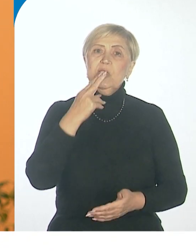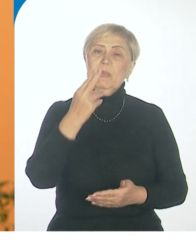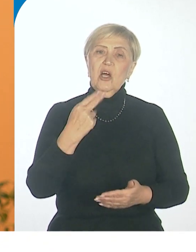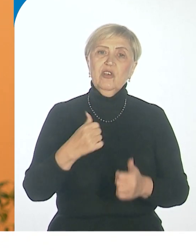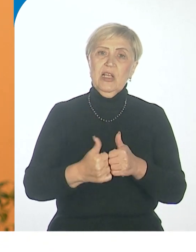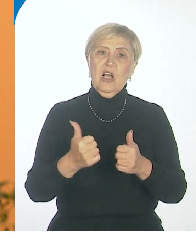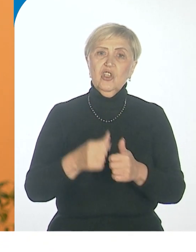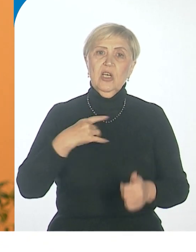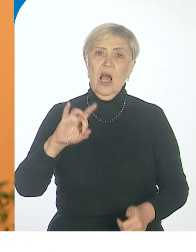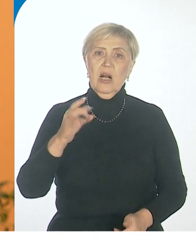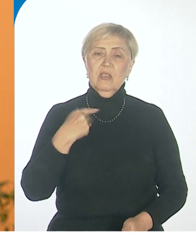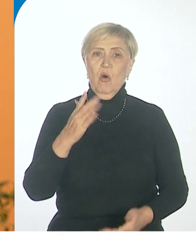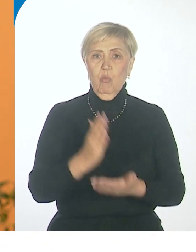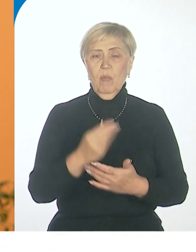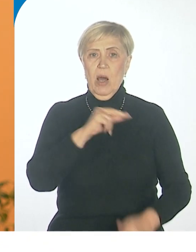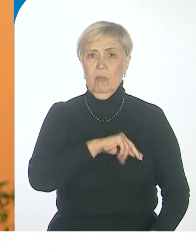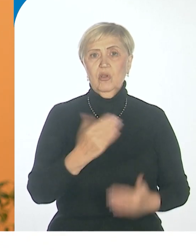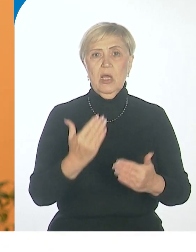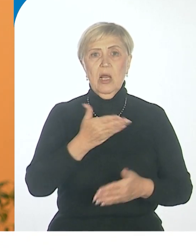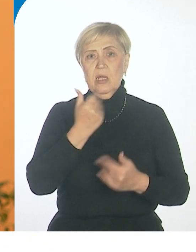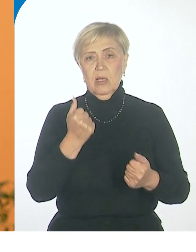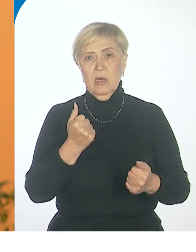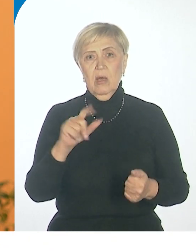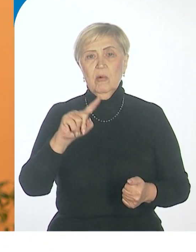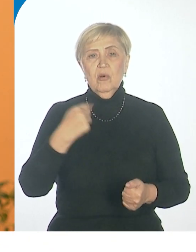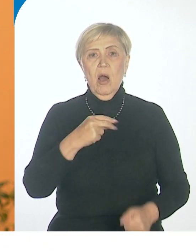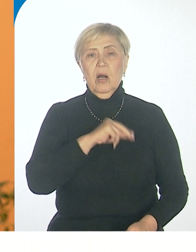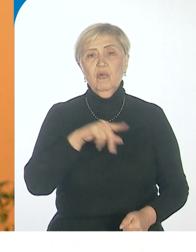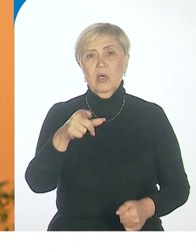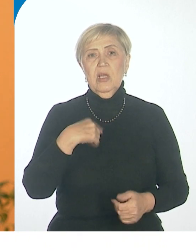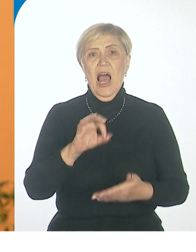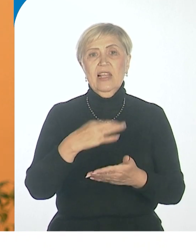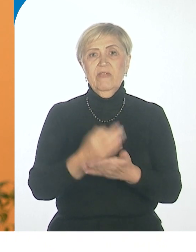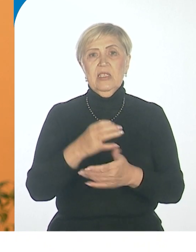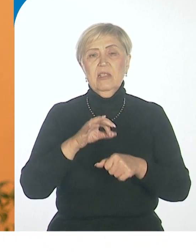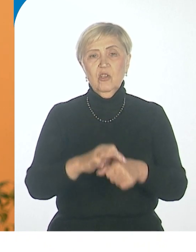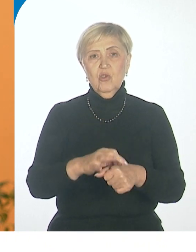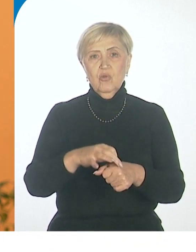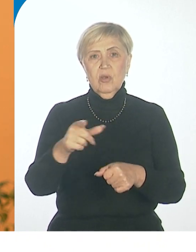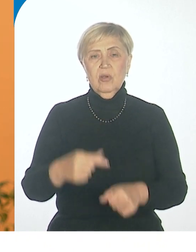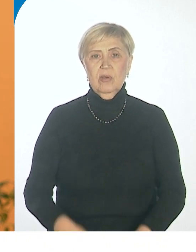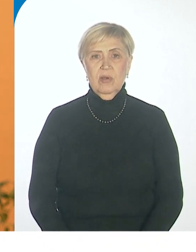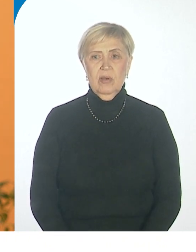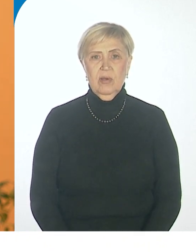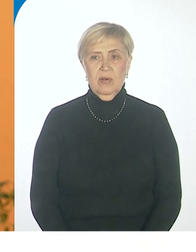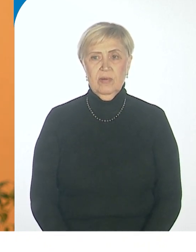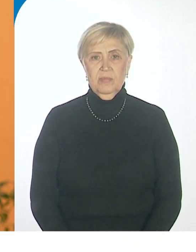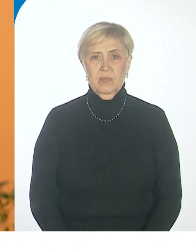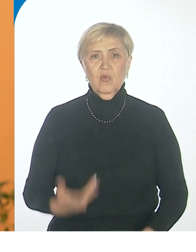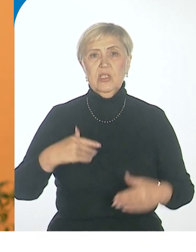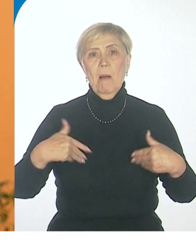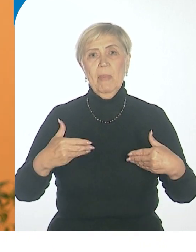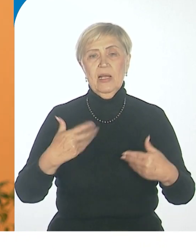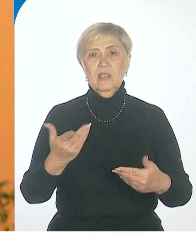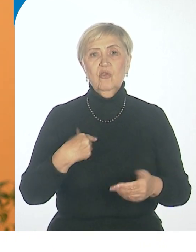же, да. Потому что, ну, работа, они себя, как бы, ответственность, они себя весомыми сразу чувствуют. Ну, полезными